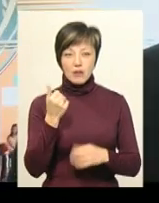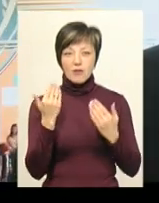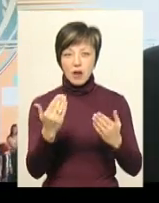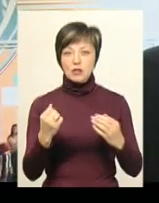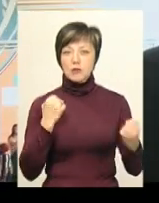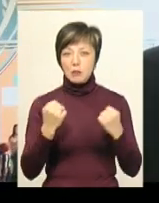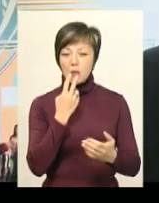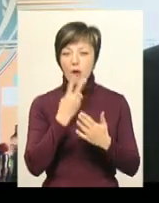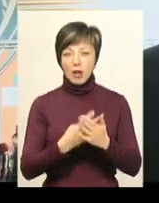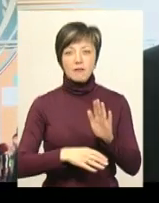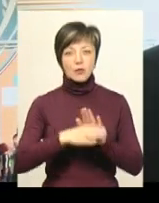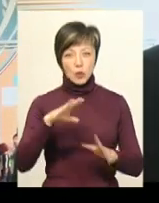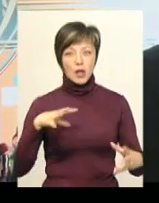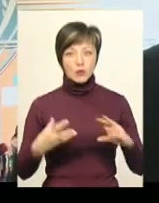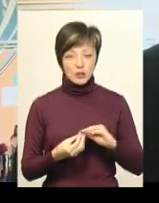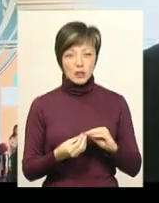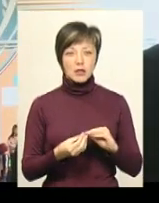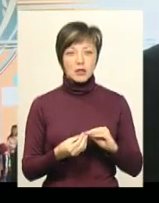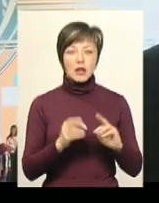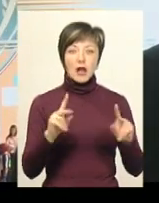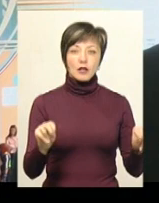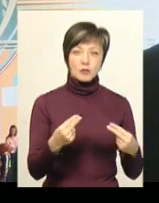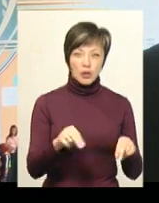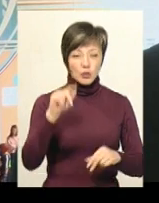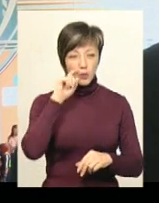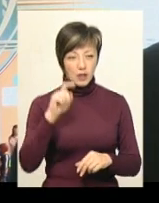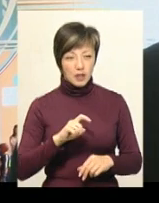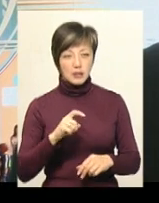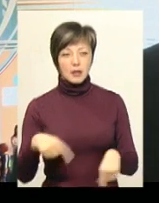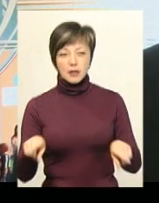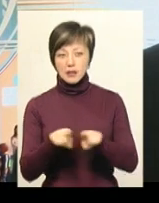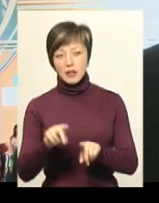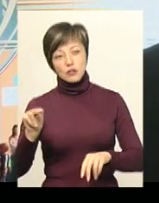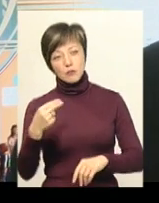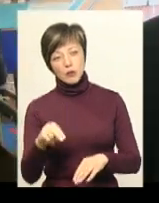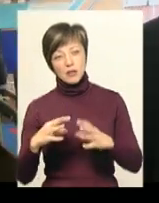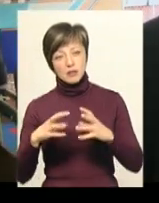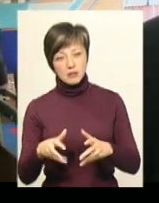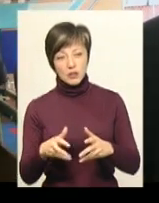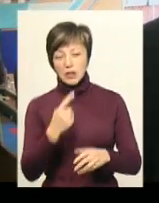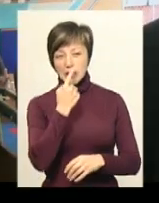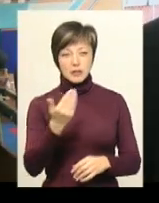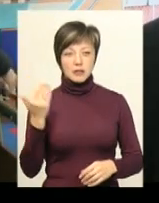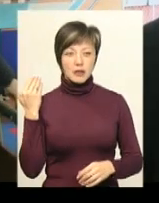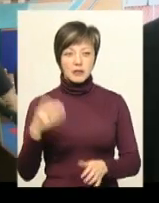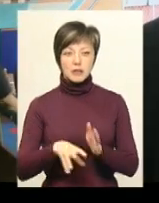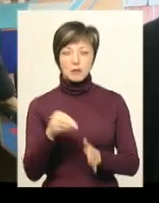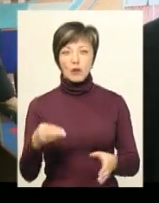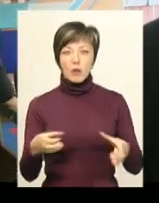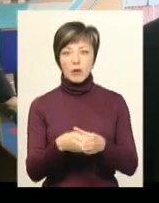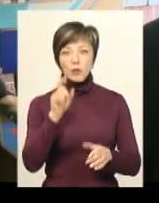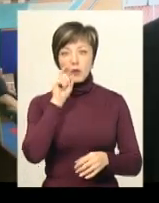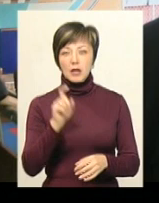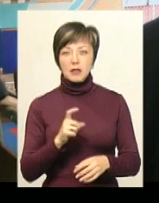показують високі результати, як на чемпіонатах України, так і чемпіонату світу. Недавно збірна команда